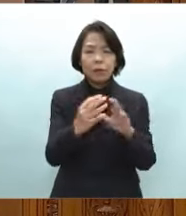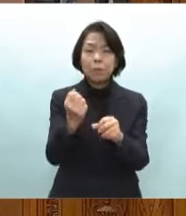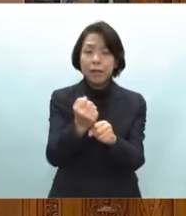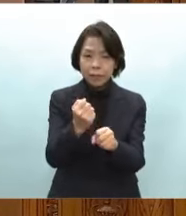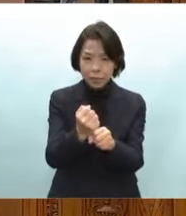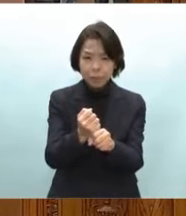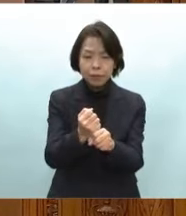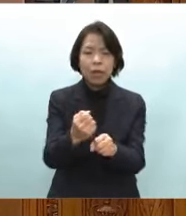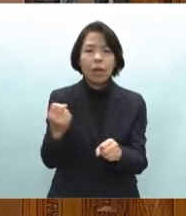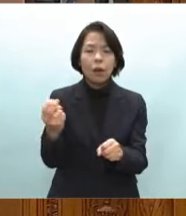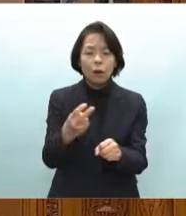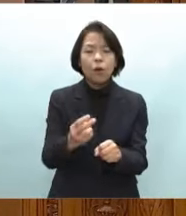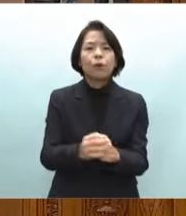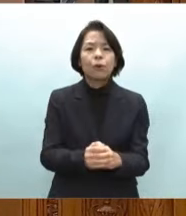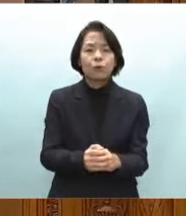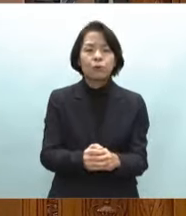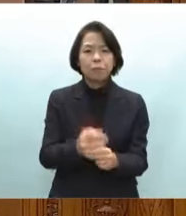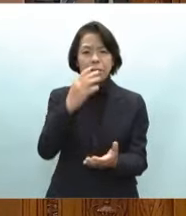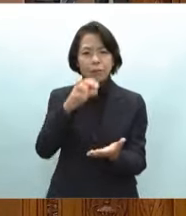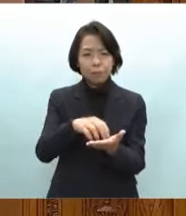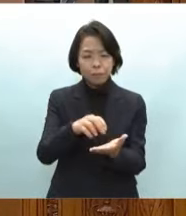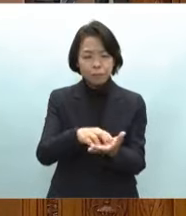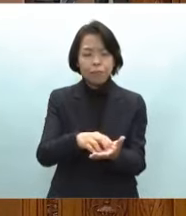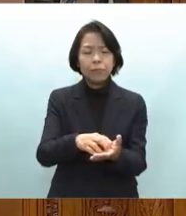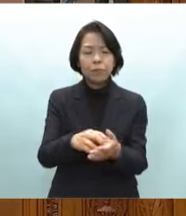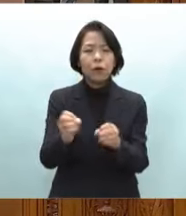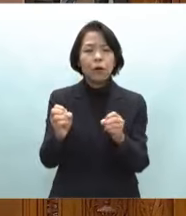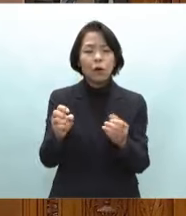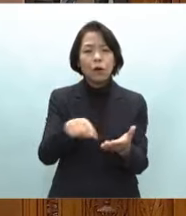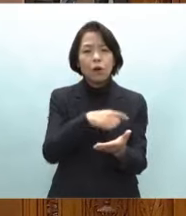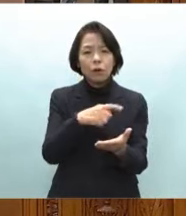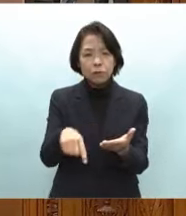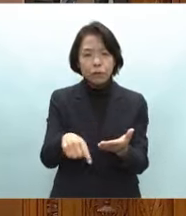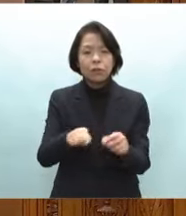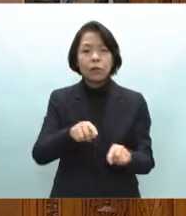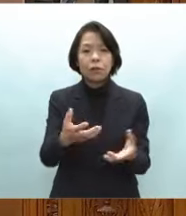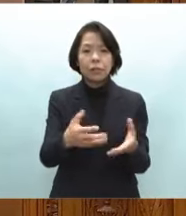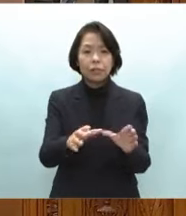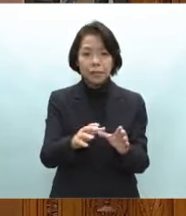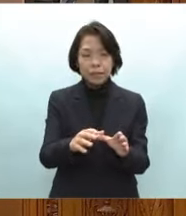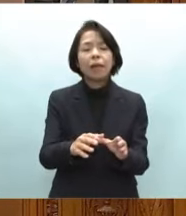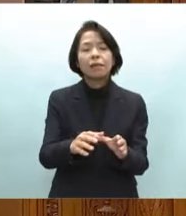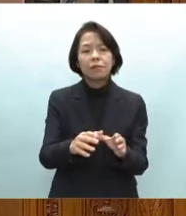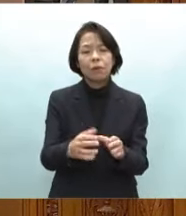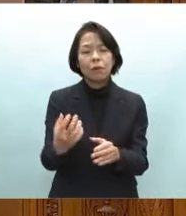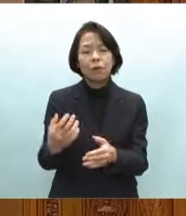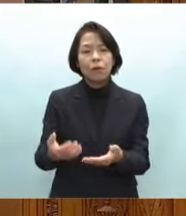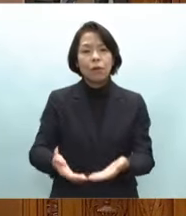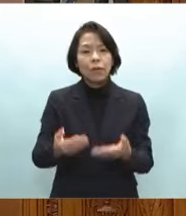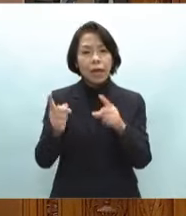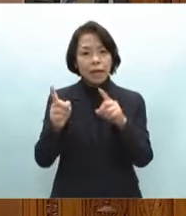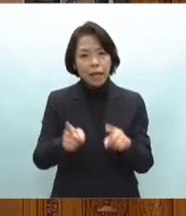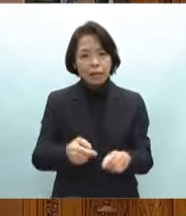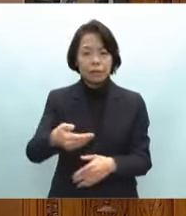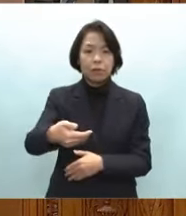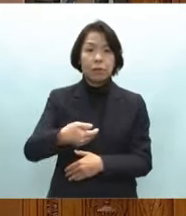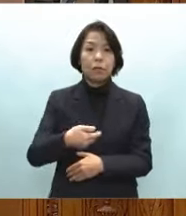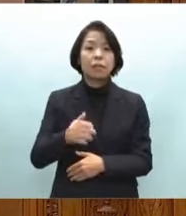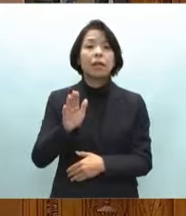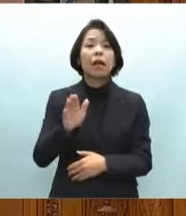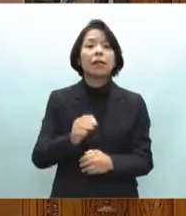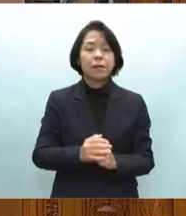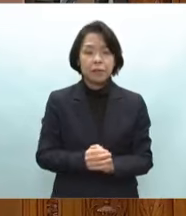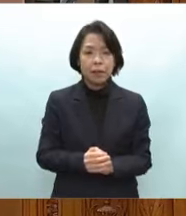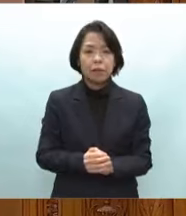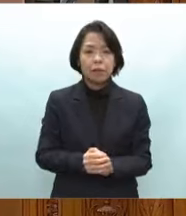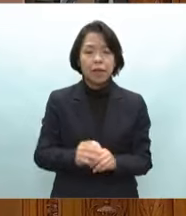り及び災害廃棄物処理の自治体負担軽減についてお尋ねがありましたこれまでの継